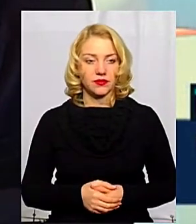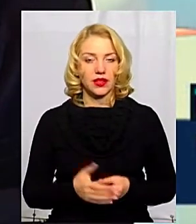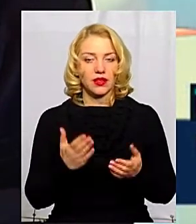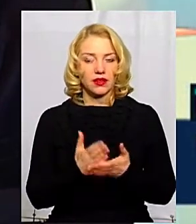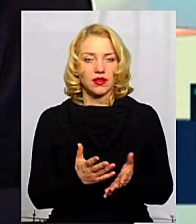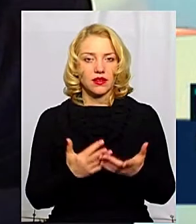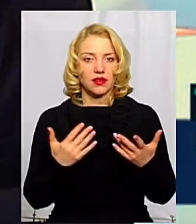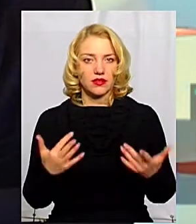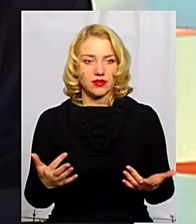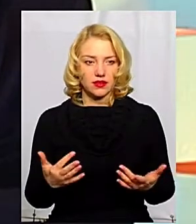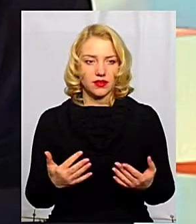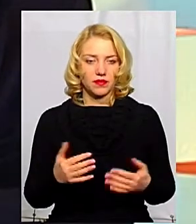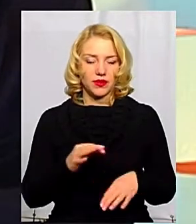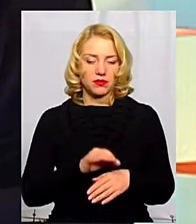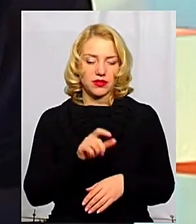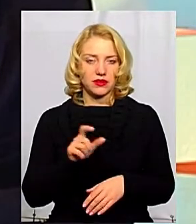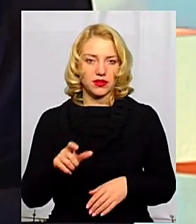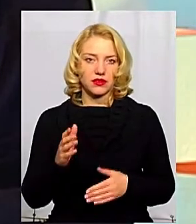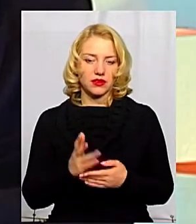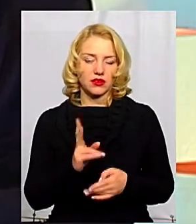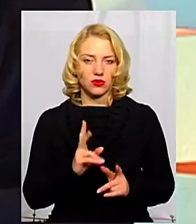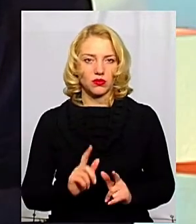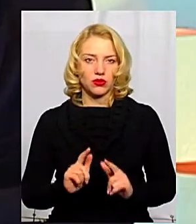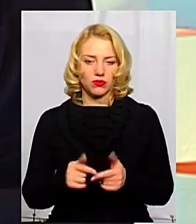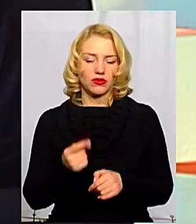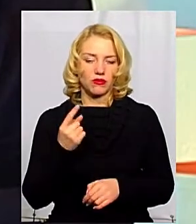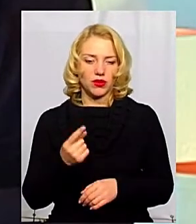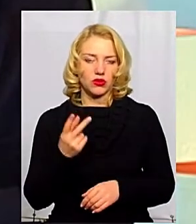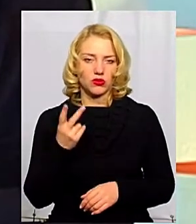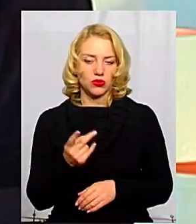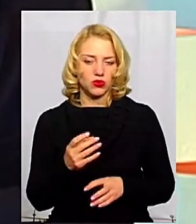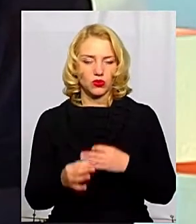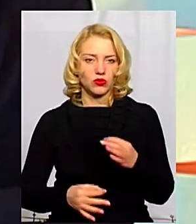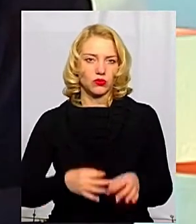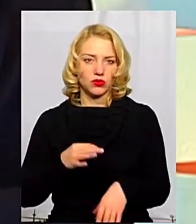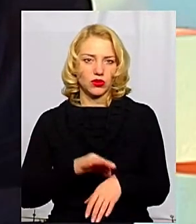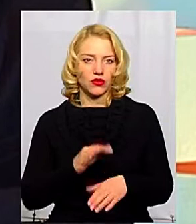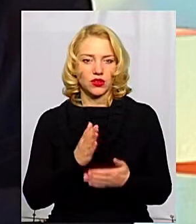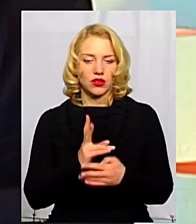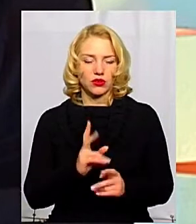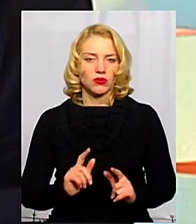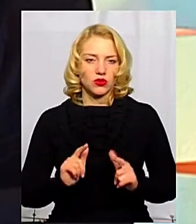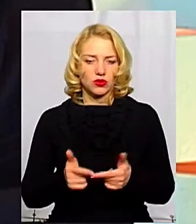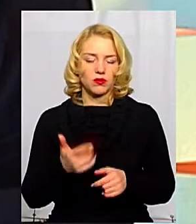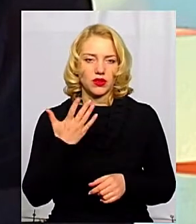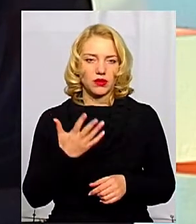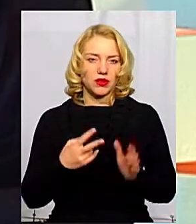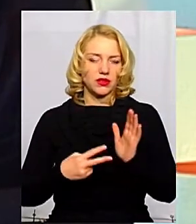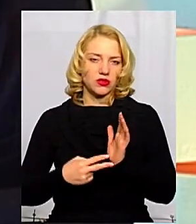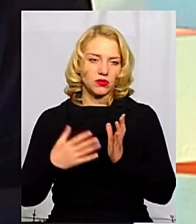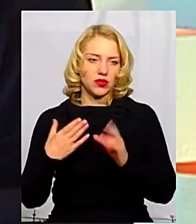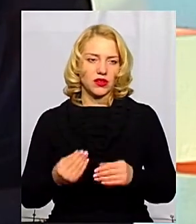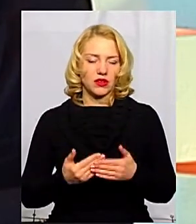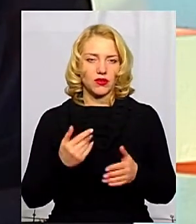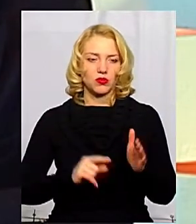Різні є пацієнти, які поступають першу, другу добу захворювання, які поступають на п'ятий, сьомий, навіть на сьомий день